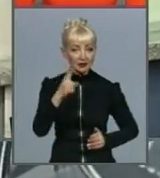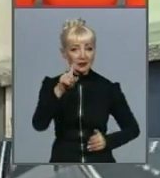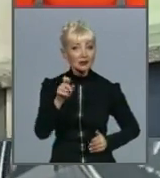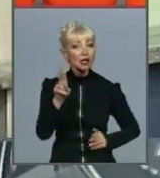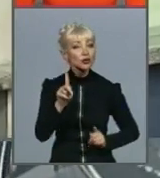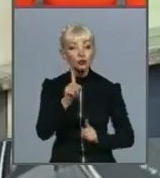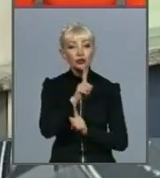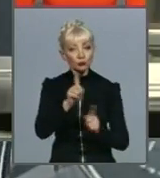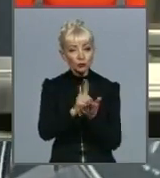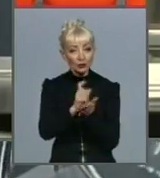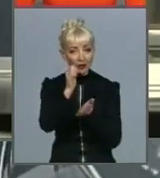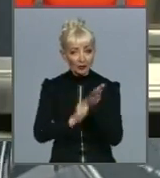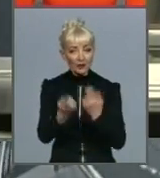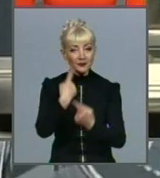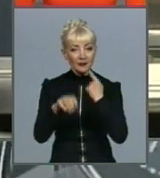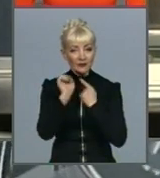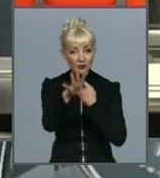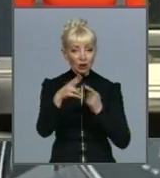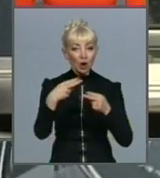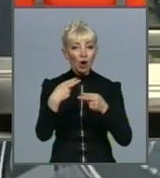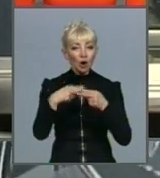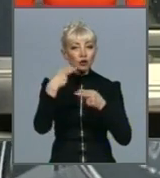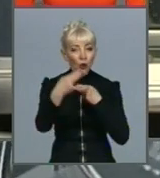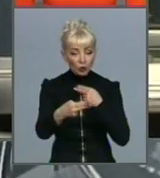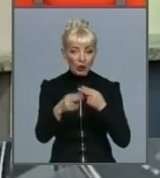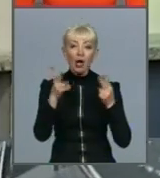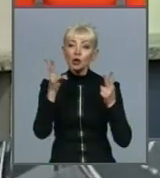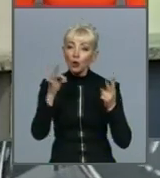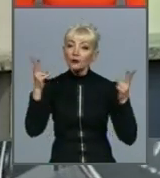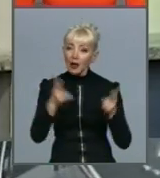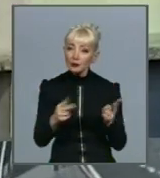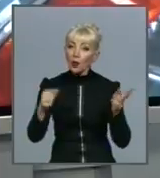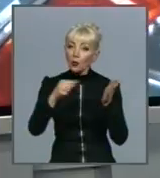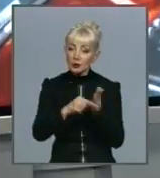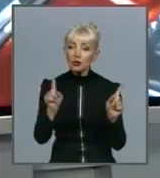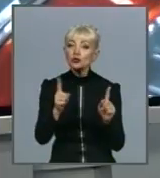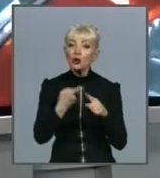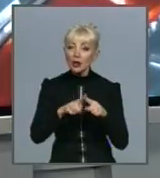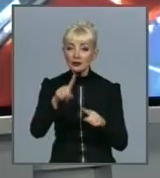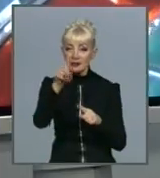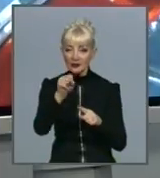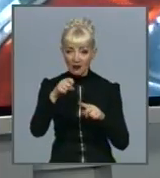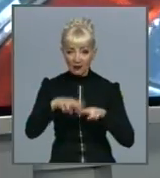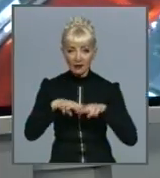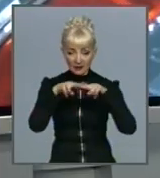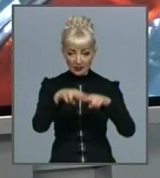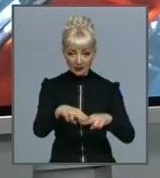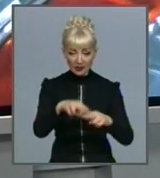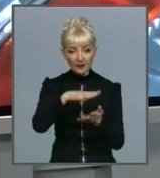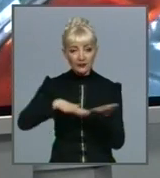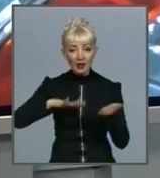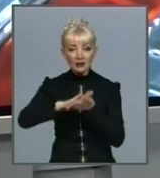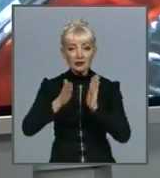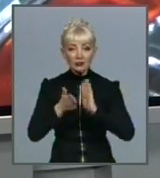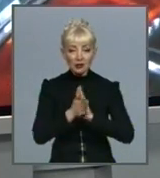боргу, але потрібно при проведенні операцій вказати, що це саме за транзакція. Далі про ситуацію з коронавірусом, що